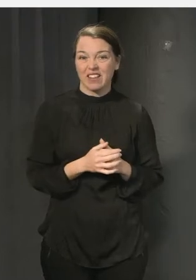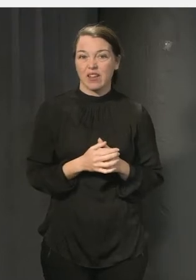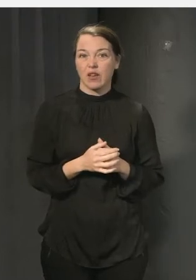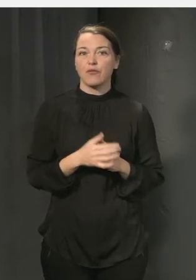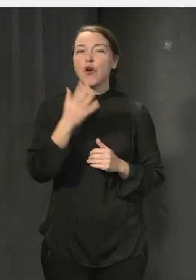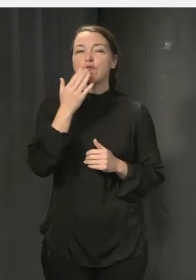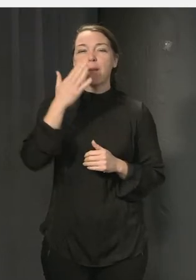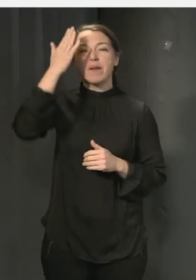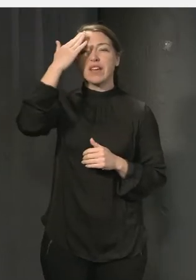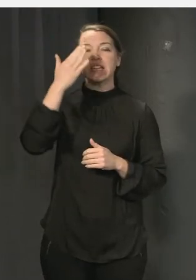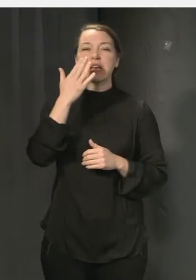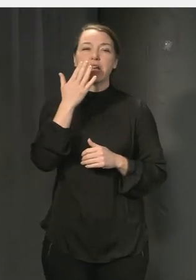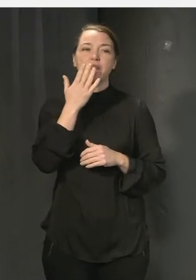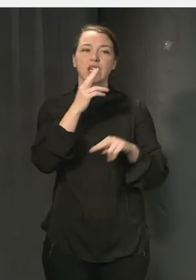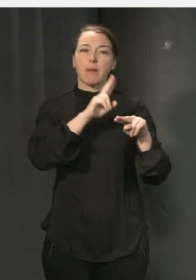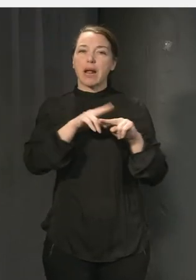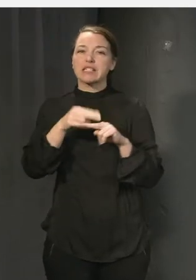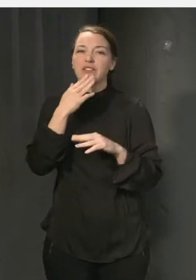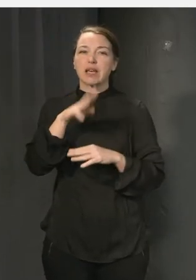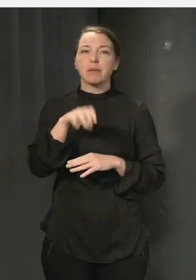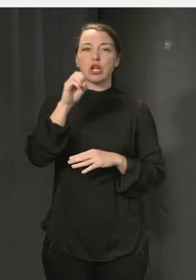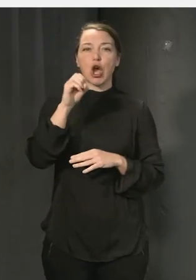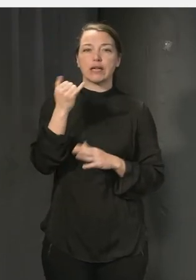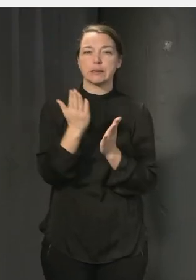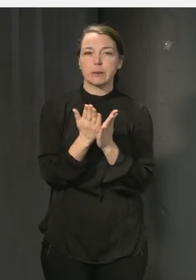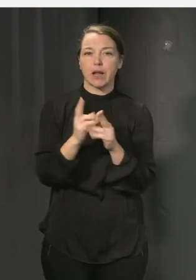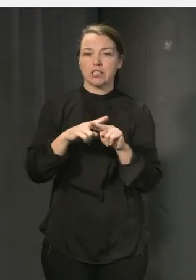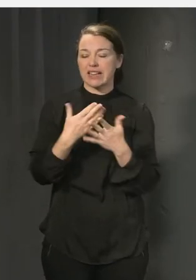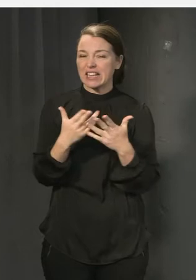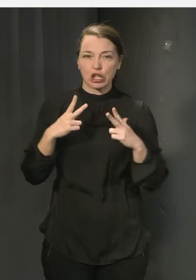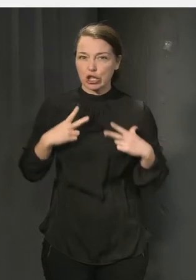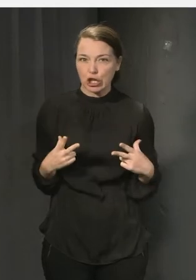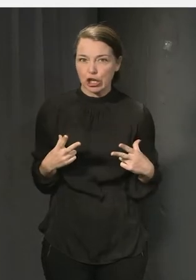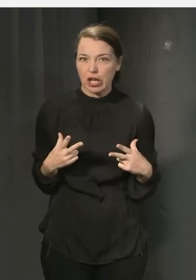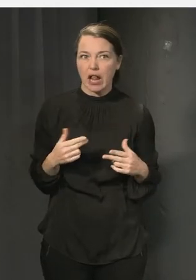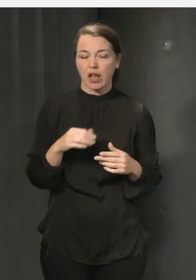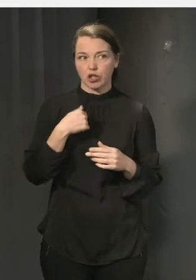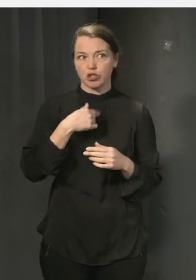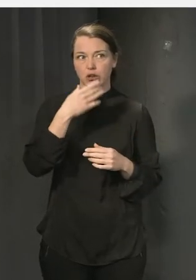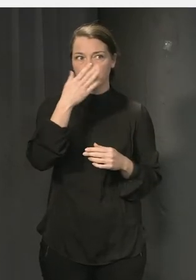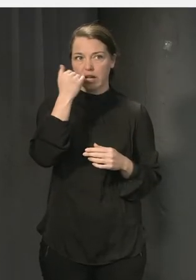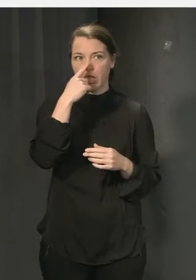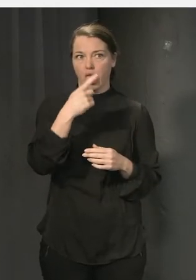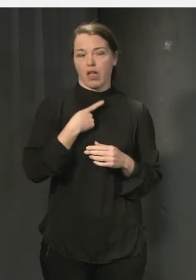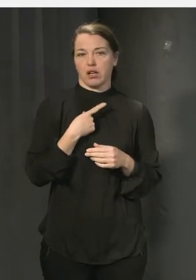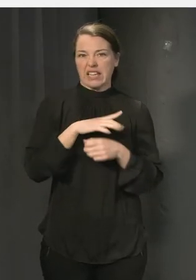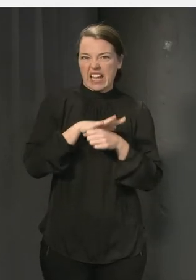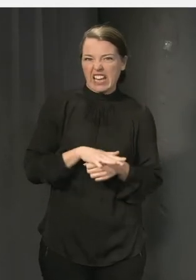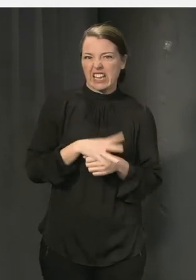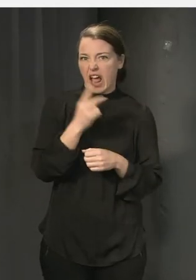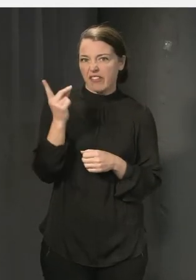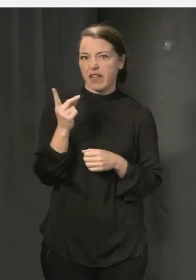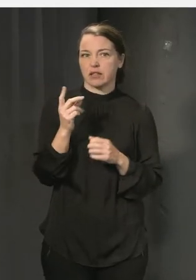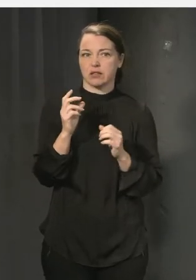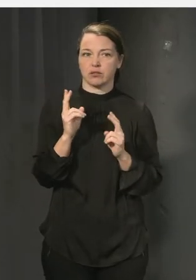platser, miljöer i skolan där man känner sig otrygg, kan råka ut för förkränkningar eller annat som man